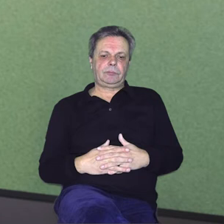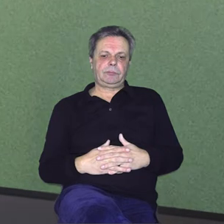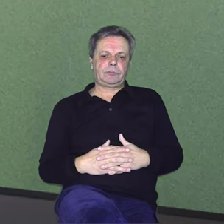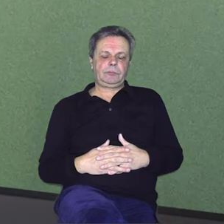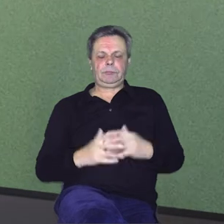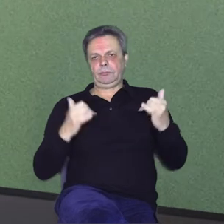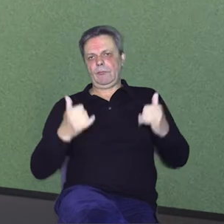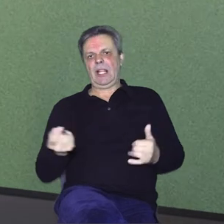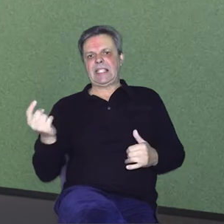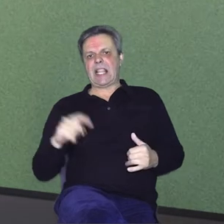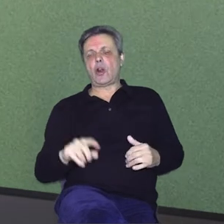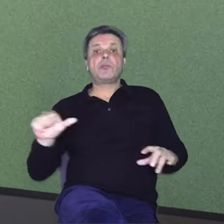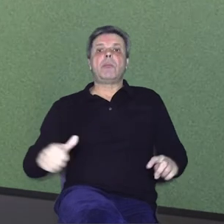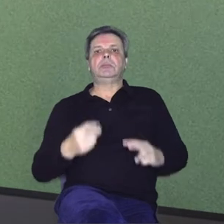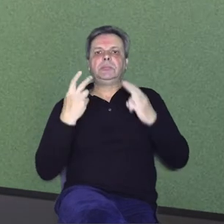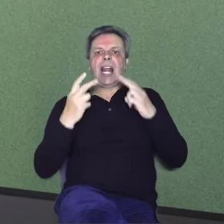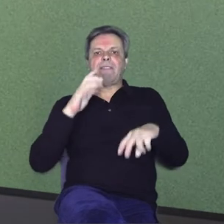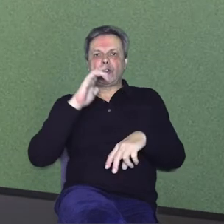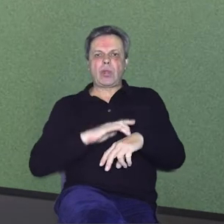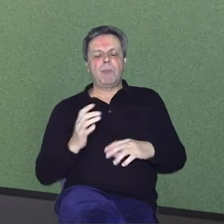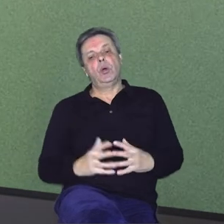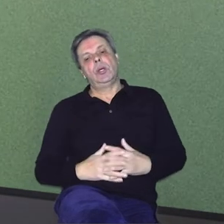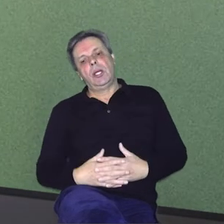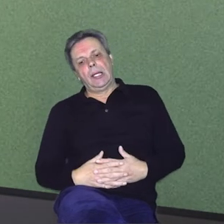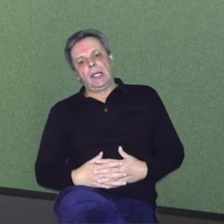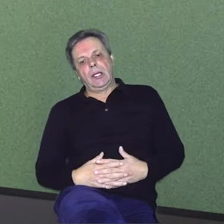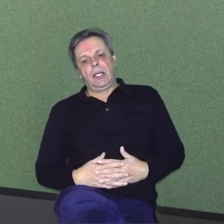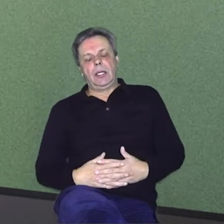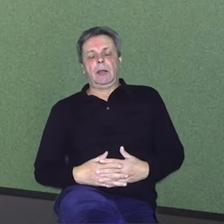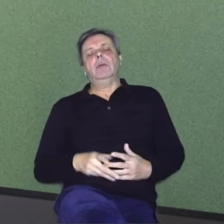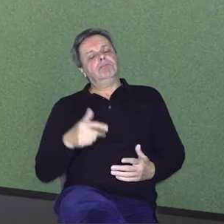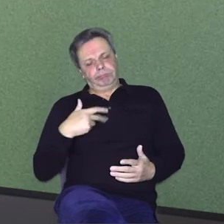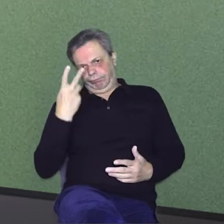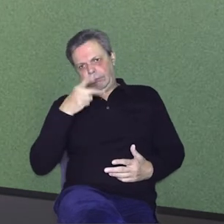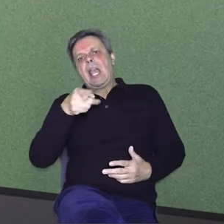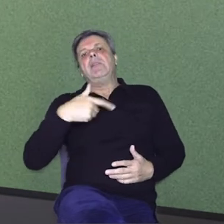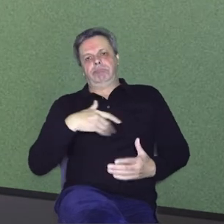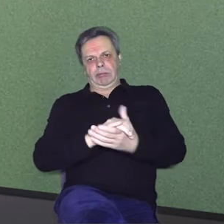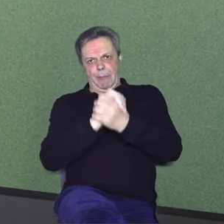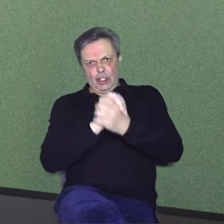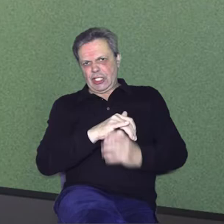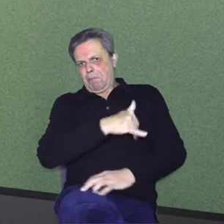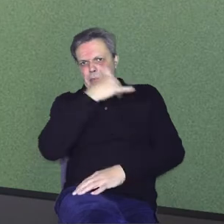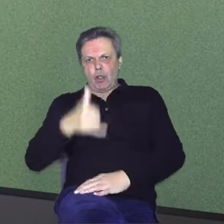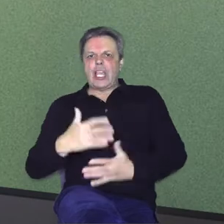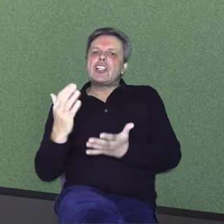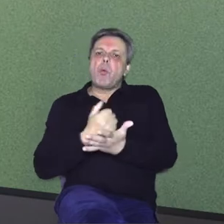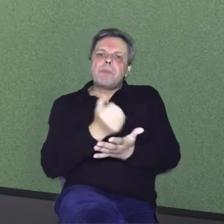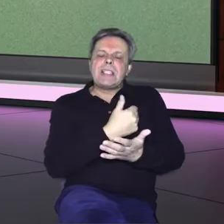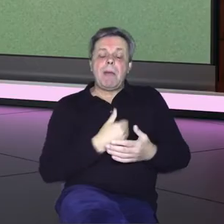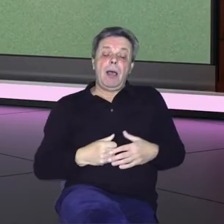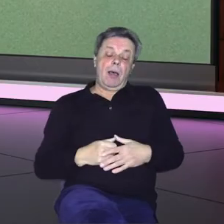I sada dolazimo na onu najvažniju temu, tebi svako sluče čistitam na svim tim dosadašnjim